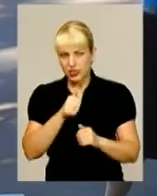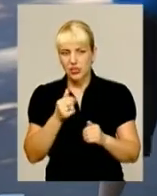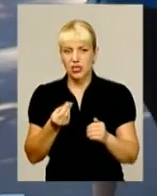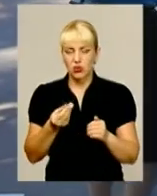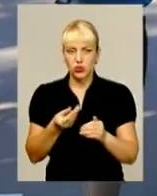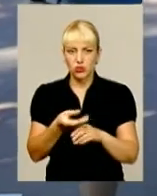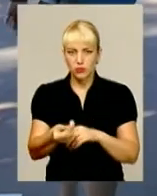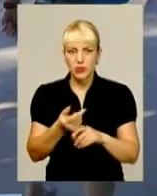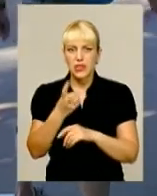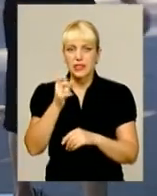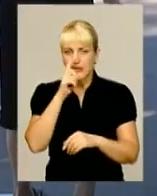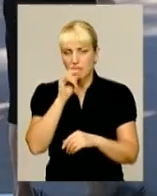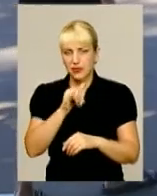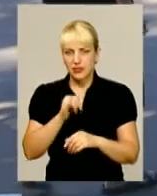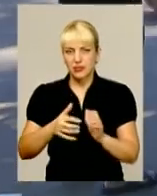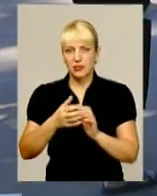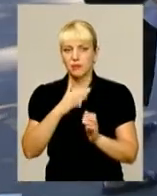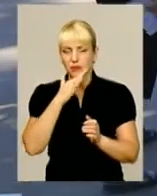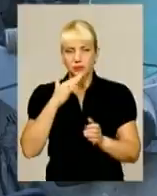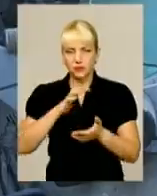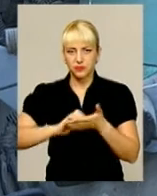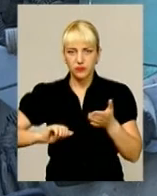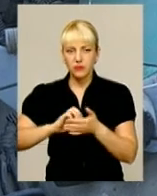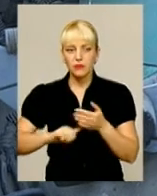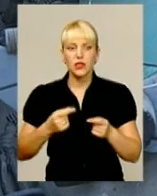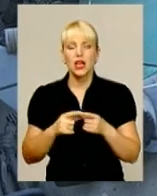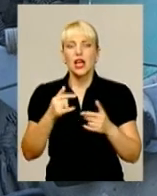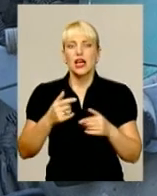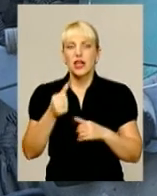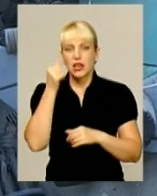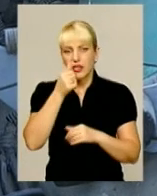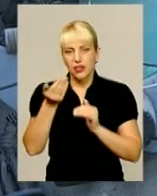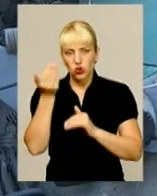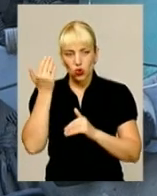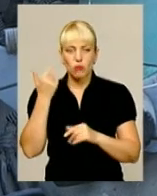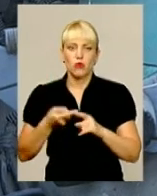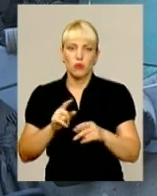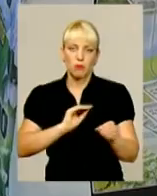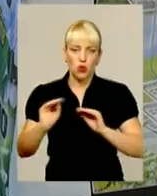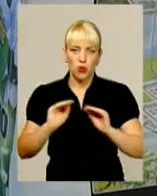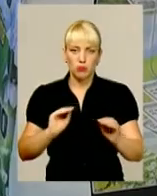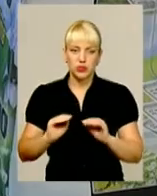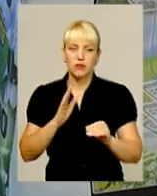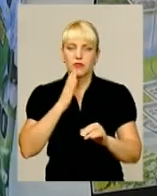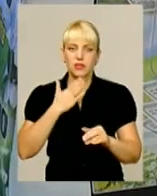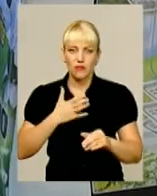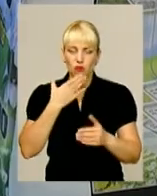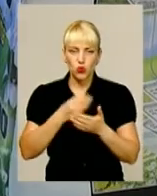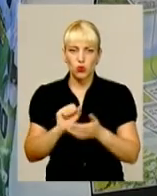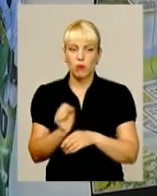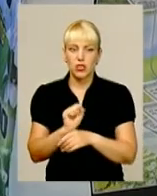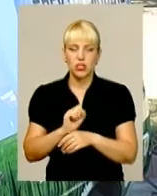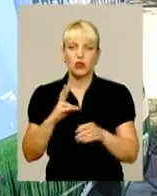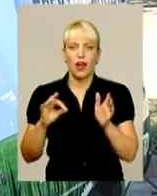з кишені свого власника. Рік тому Володимир наважився повністю переобладнати свою машину. Тепер на зазрість іншим їздить містом на